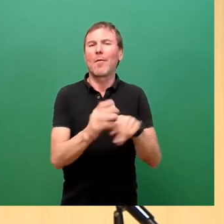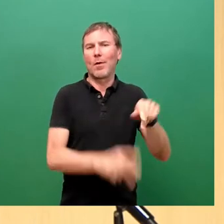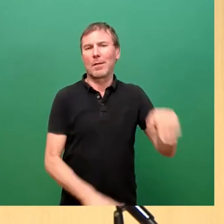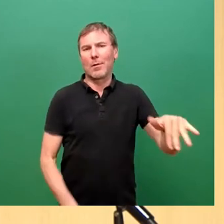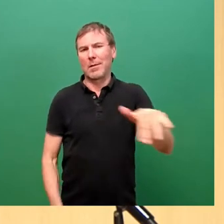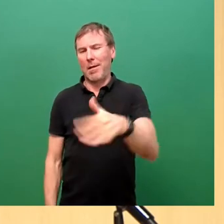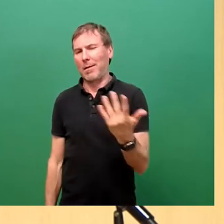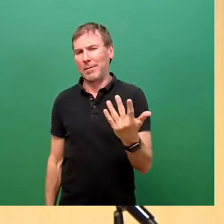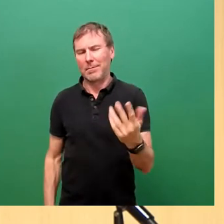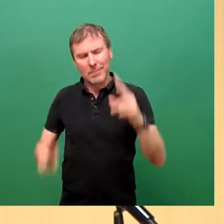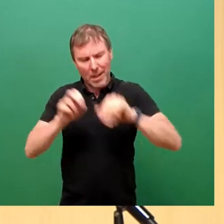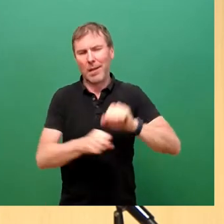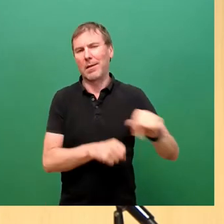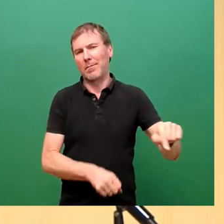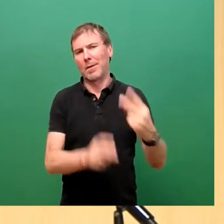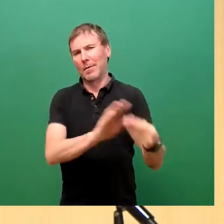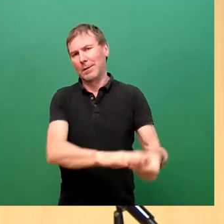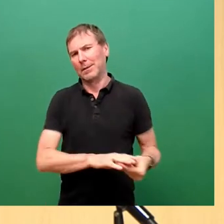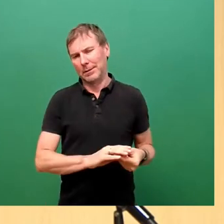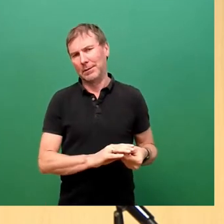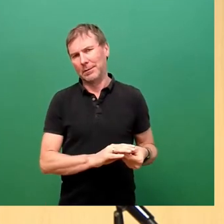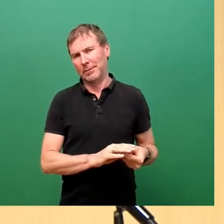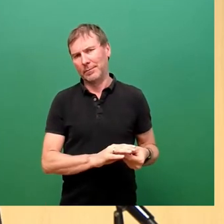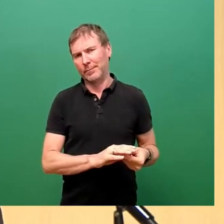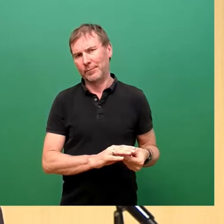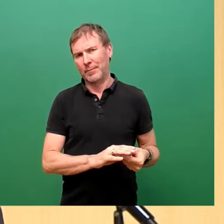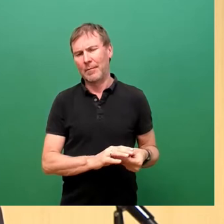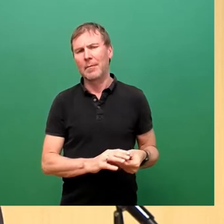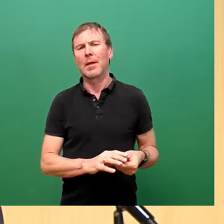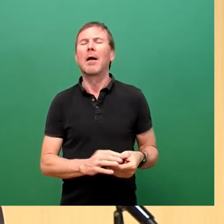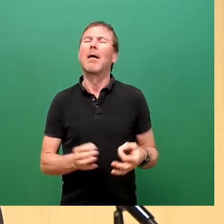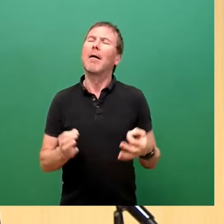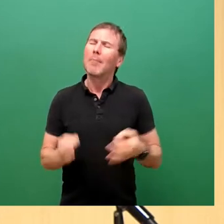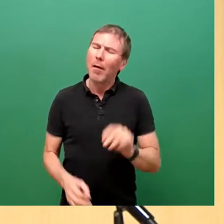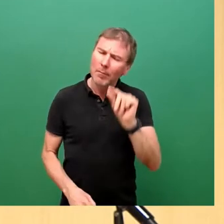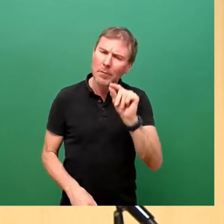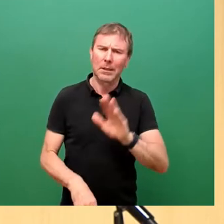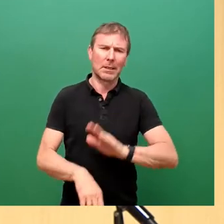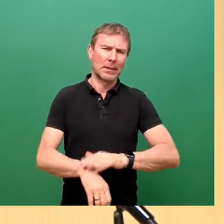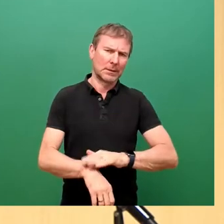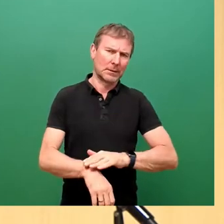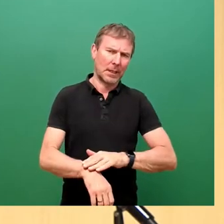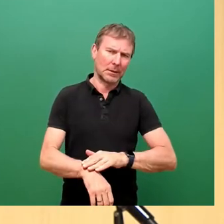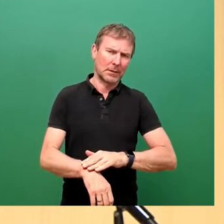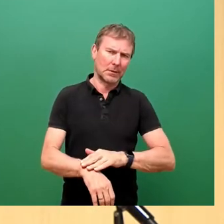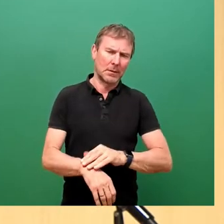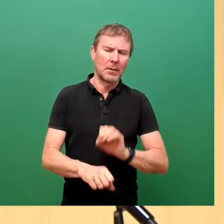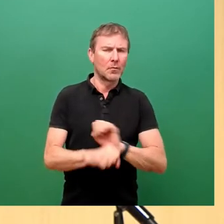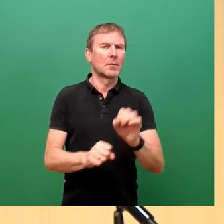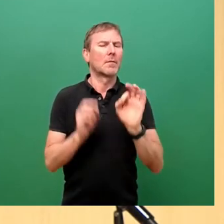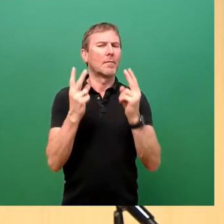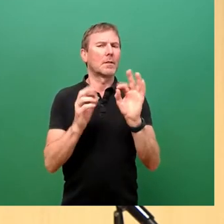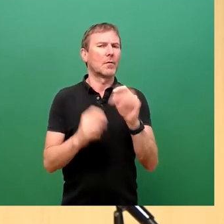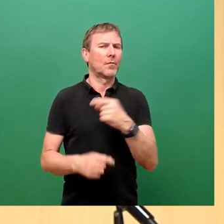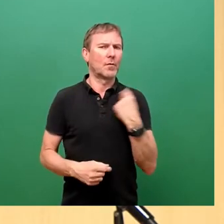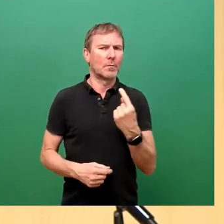Ehrenamt. Und auch wenn es einige Zeit in Anspruch nimmt, ist es mir wichtig, einige dieser